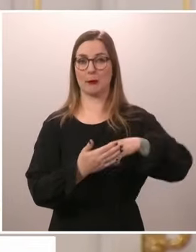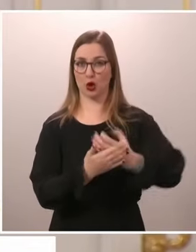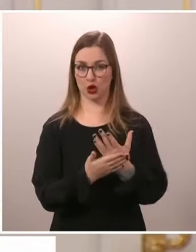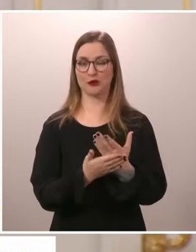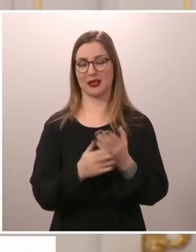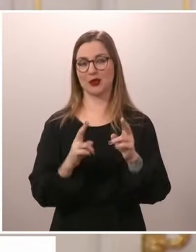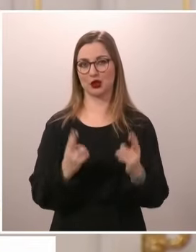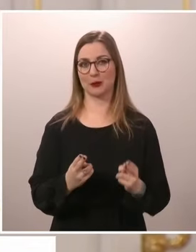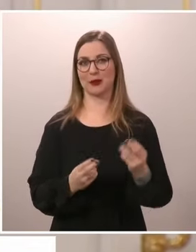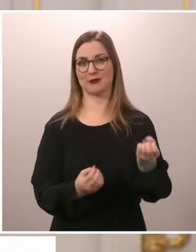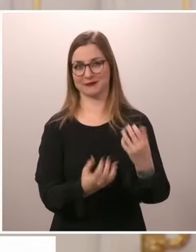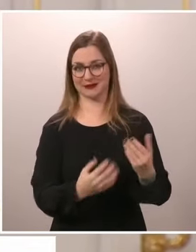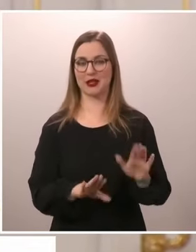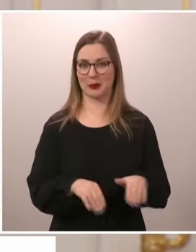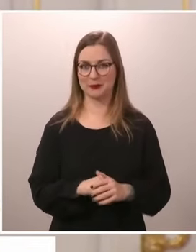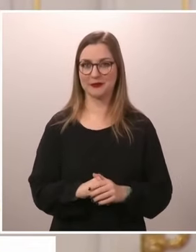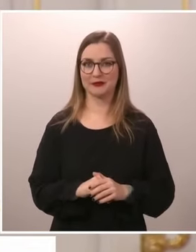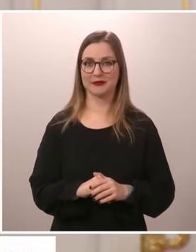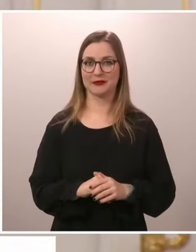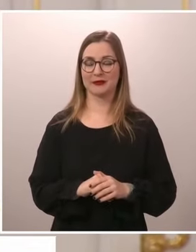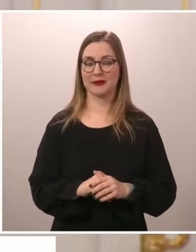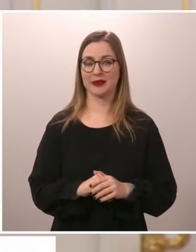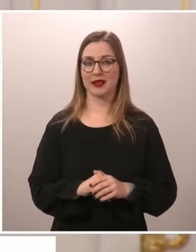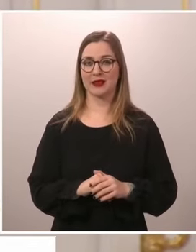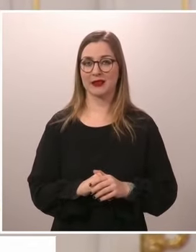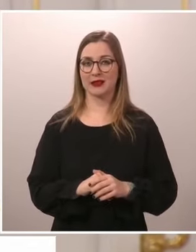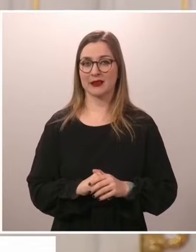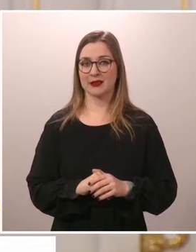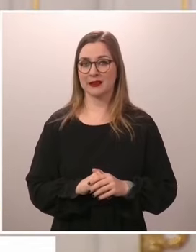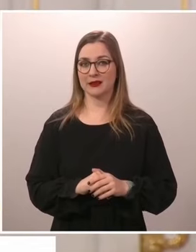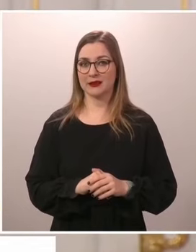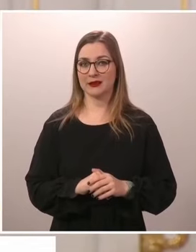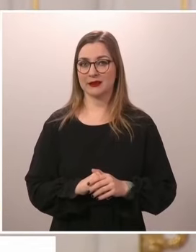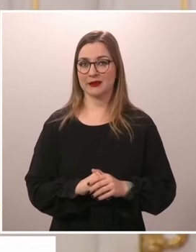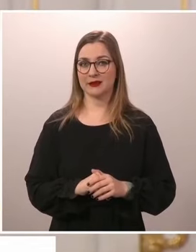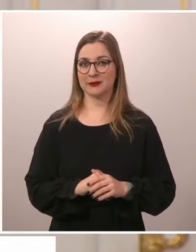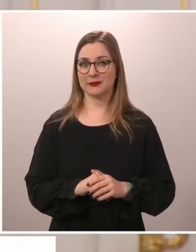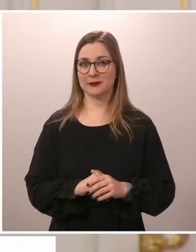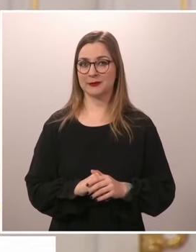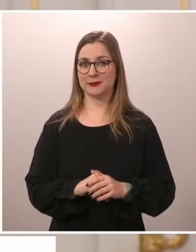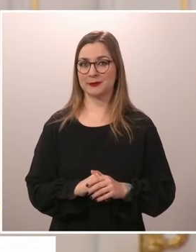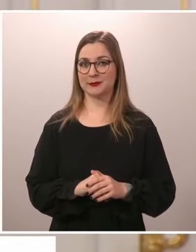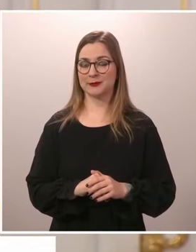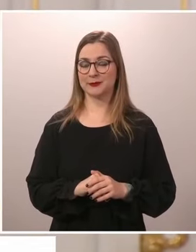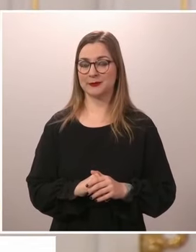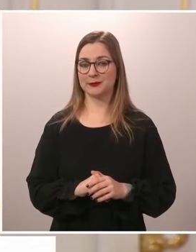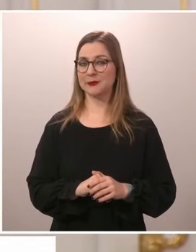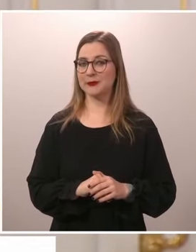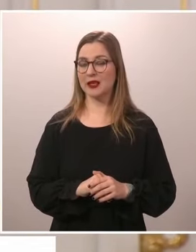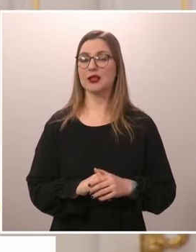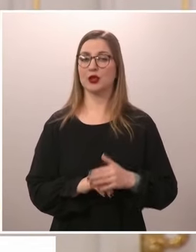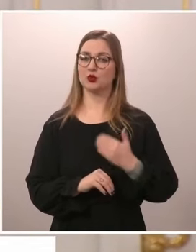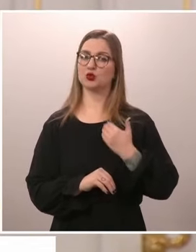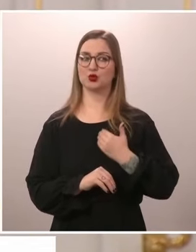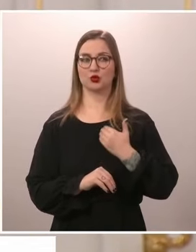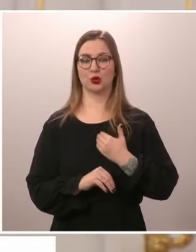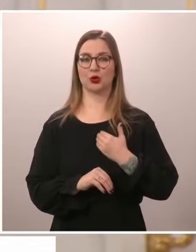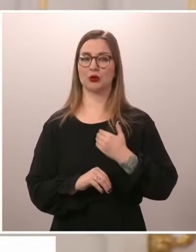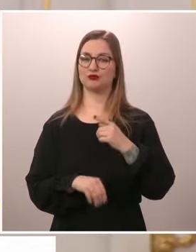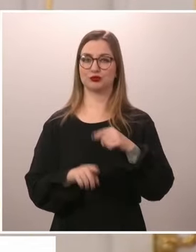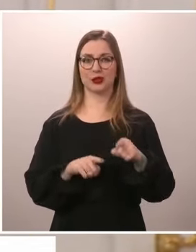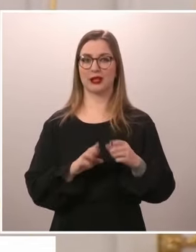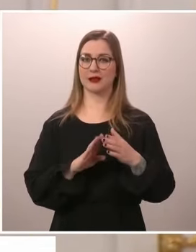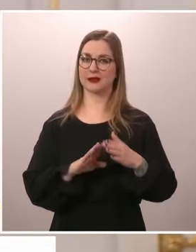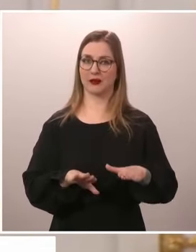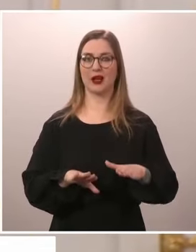Jag har aldrig känt mig lika nordisk som jag gör i dagens läge. Mycket svenska också på många sätt. Och det är självklart att vi